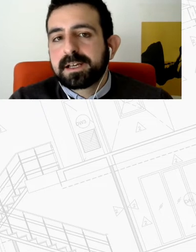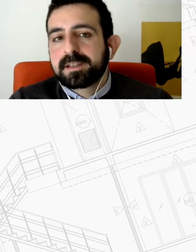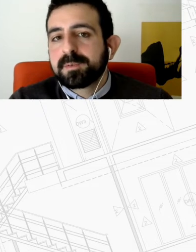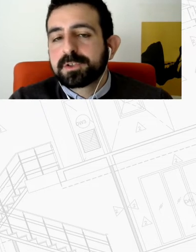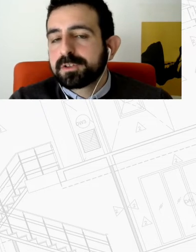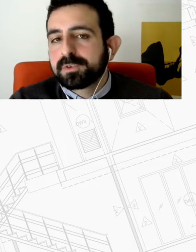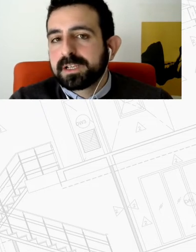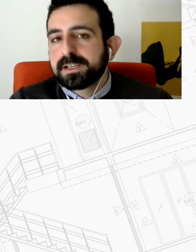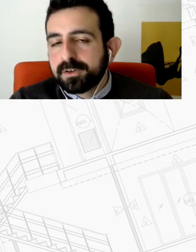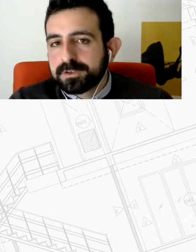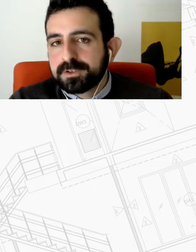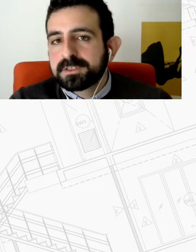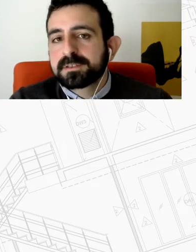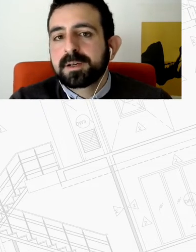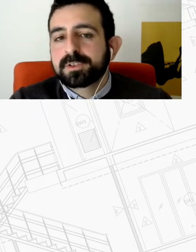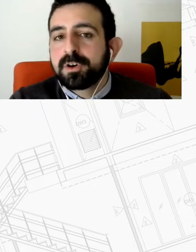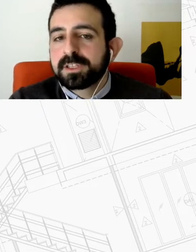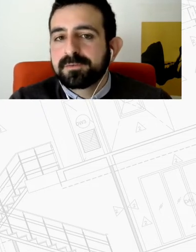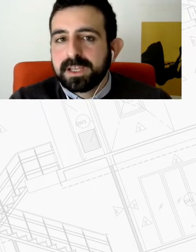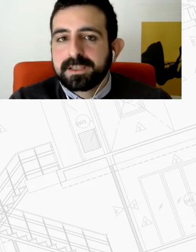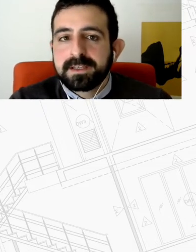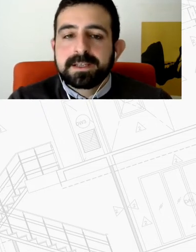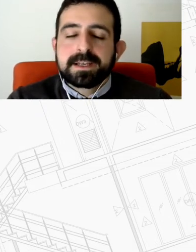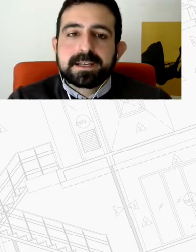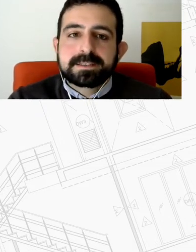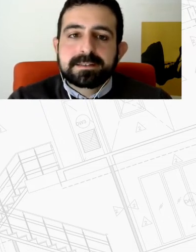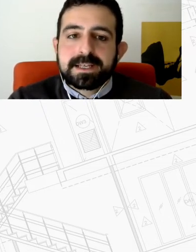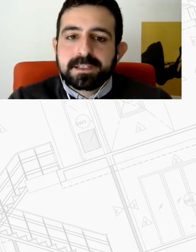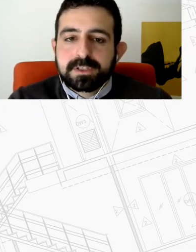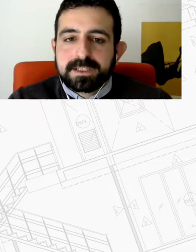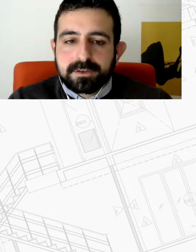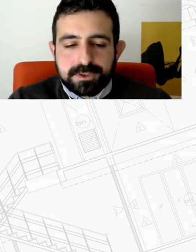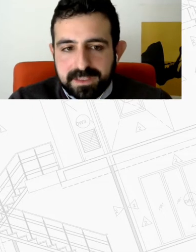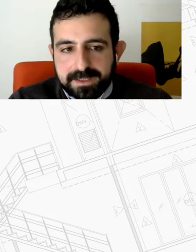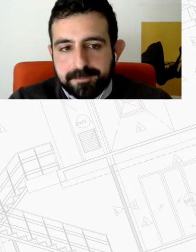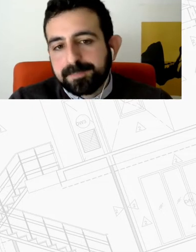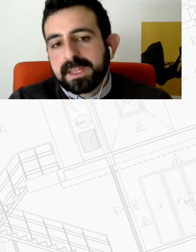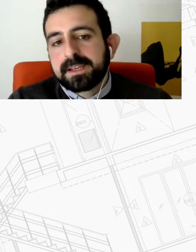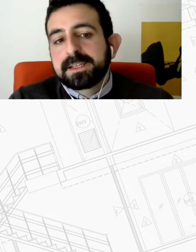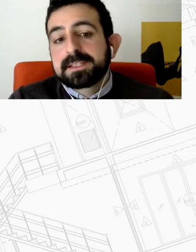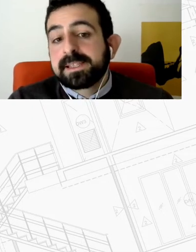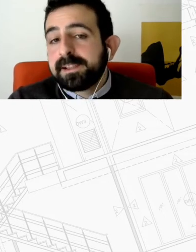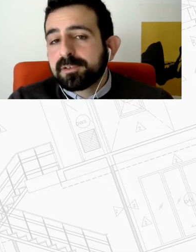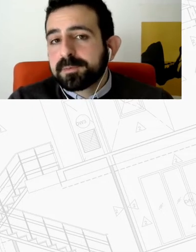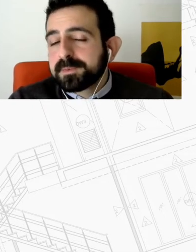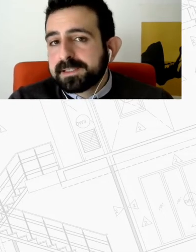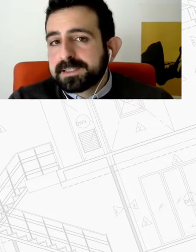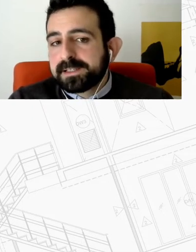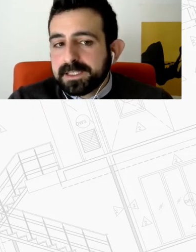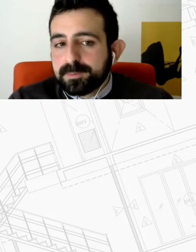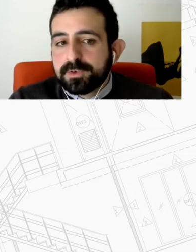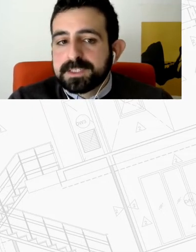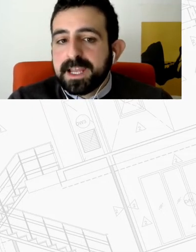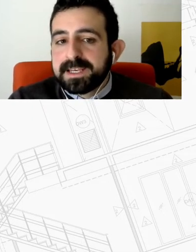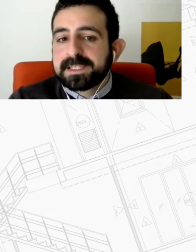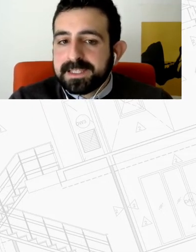αριθμεί περισσότερο από έναν αιώνα ζωής από την κόκκινη Βιέννη τη δεκαετία του 1910 Στη Λιόν, οι μεγαλύτερες